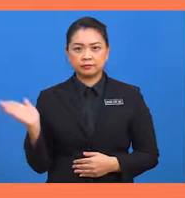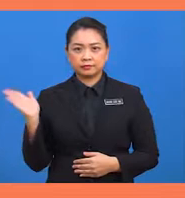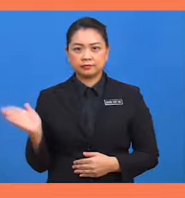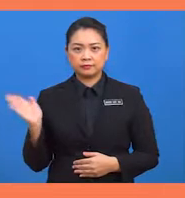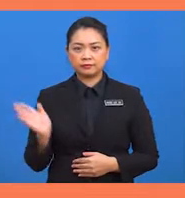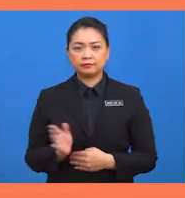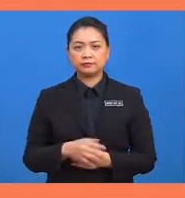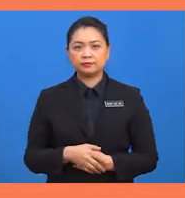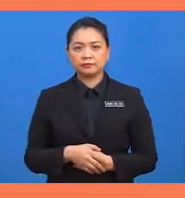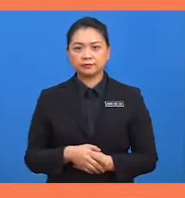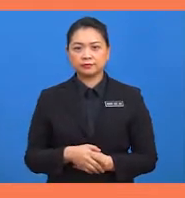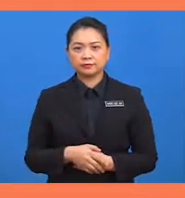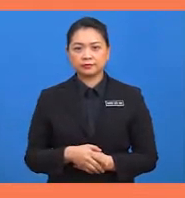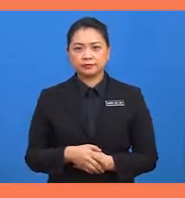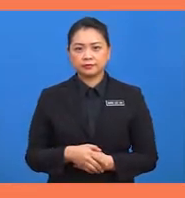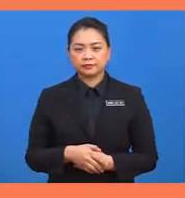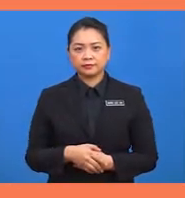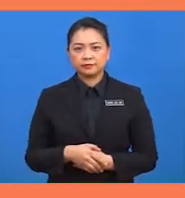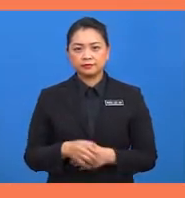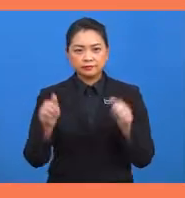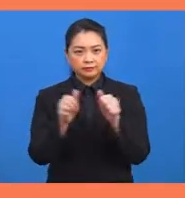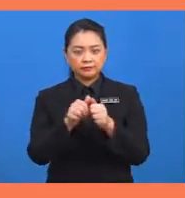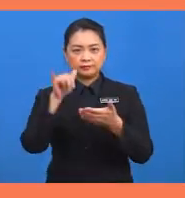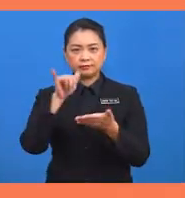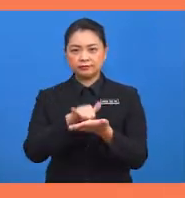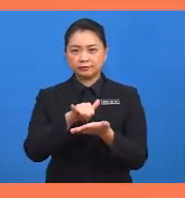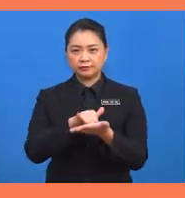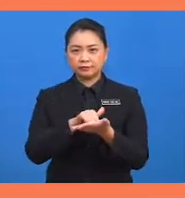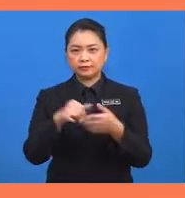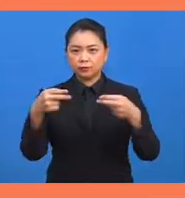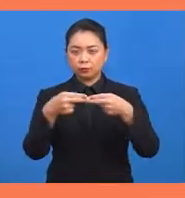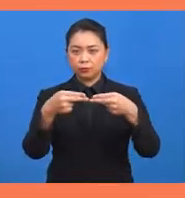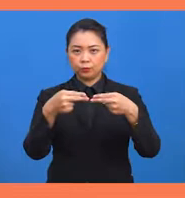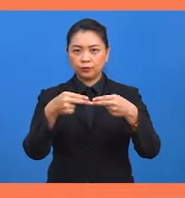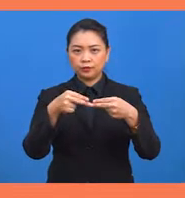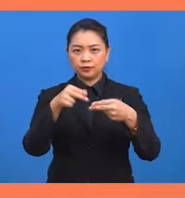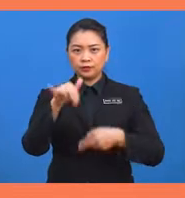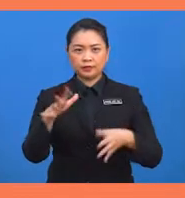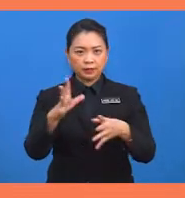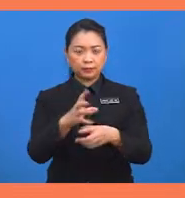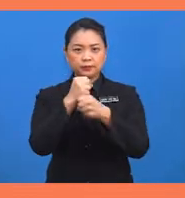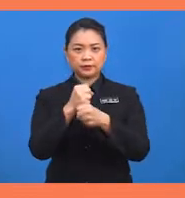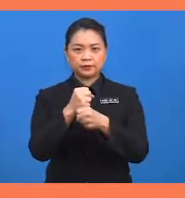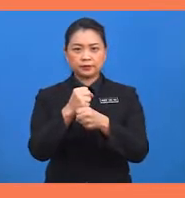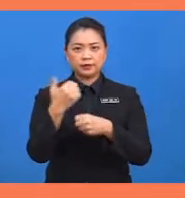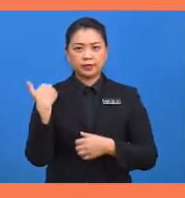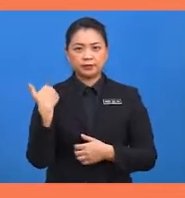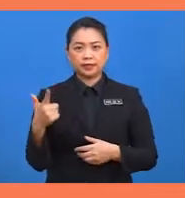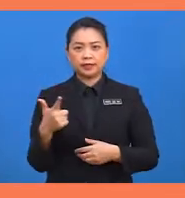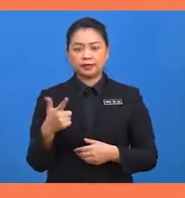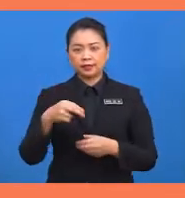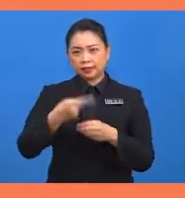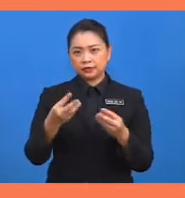darjah. Dengan itu, hubungan yang diperolehi ialah hasil tambah